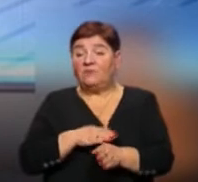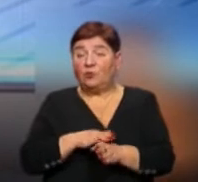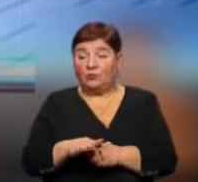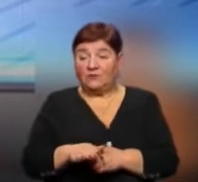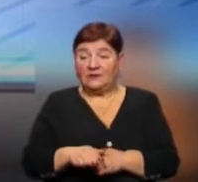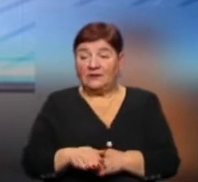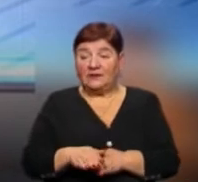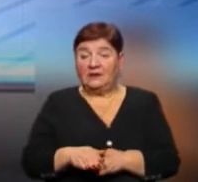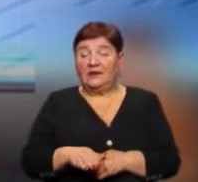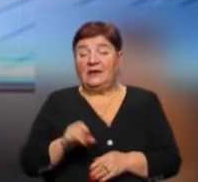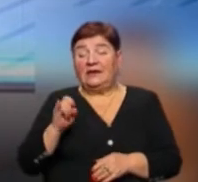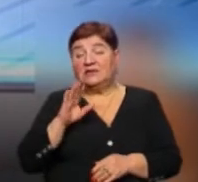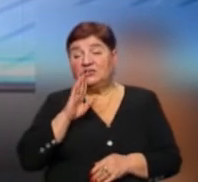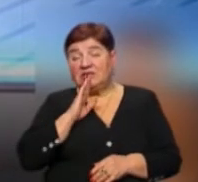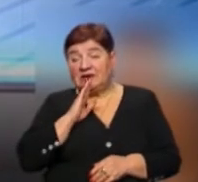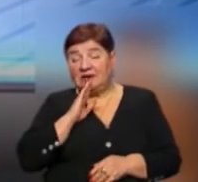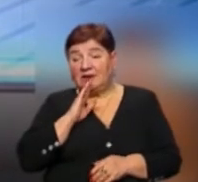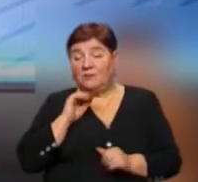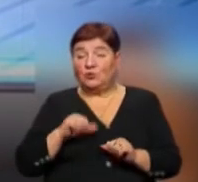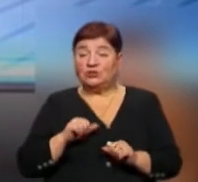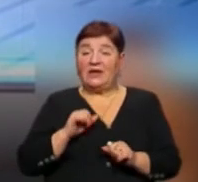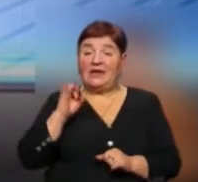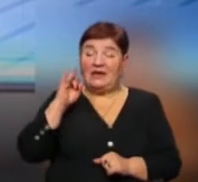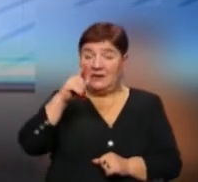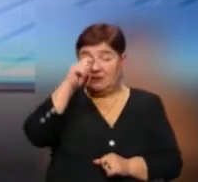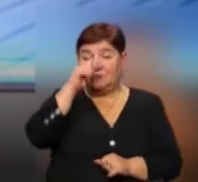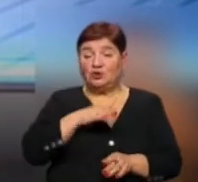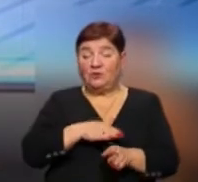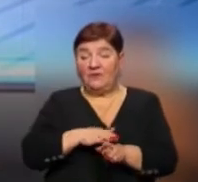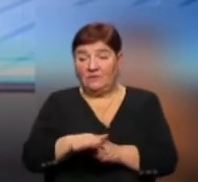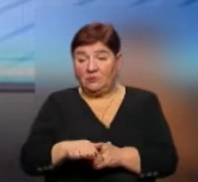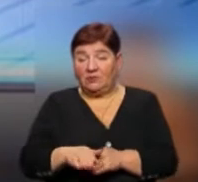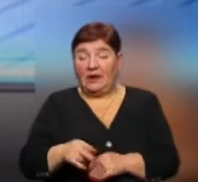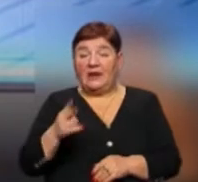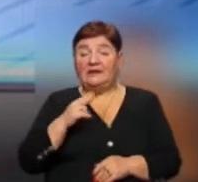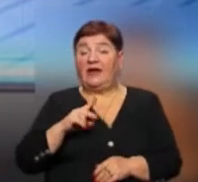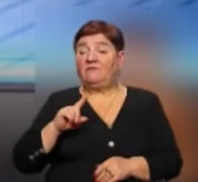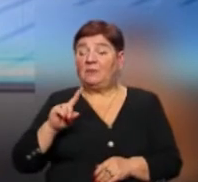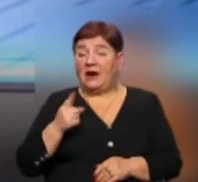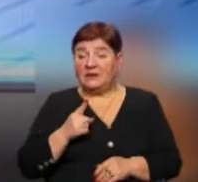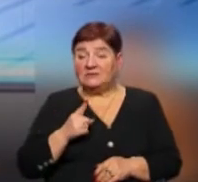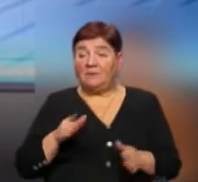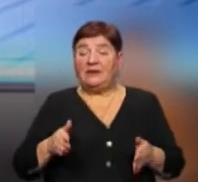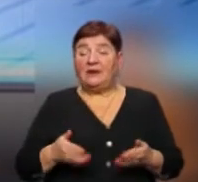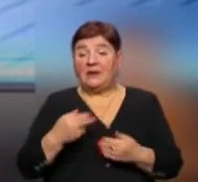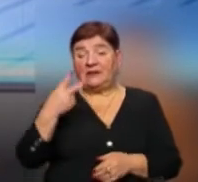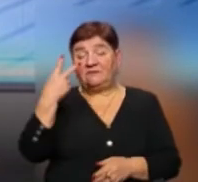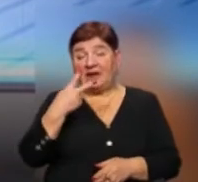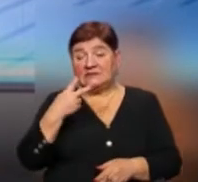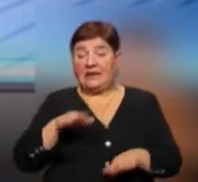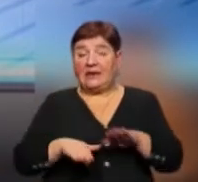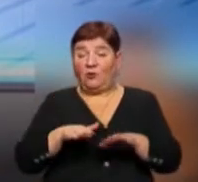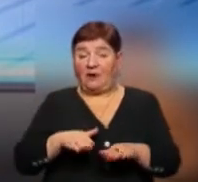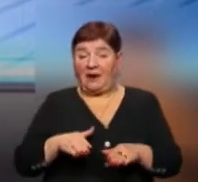і жінка, і чоловік. Ну, от є вакансії на підприємствах, де вимагається, що людина повинна піднімати 20 кілограм